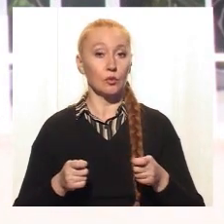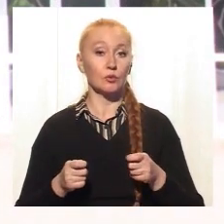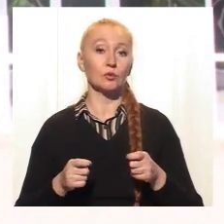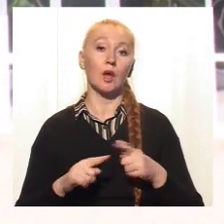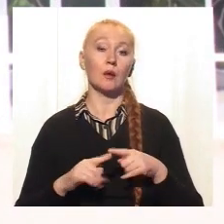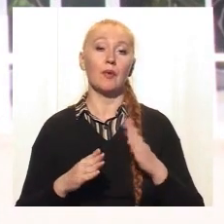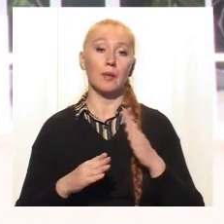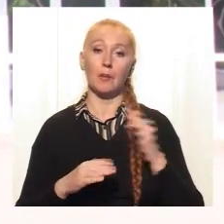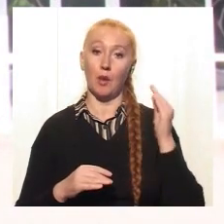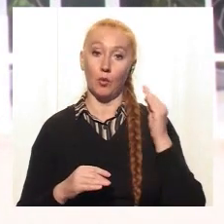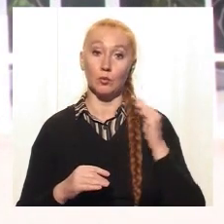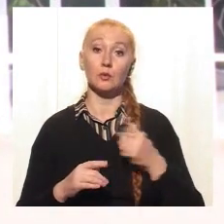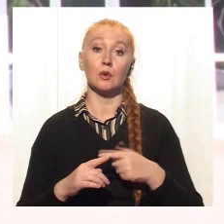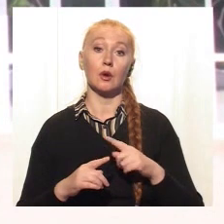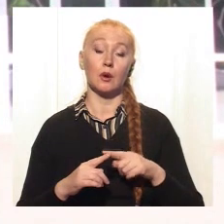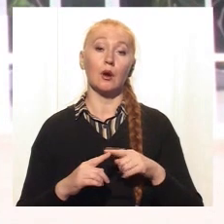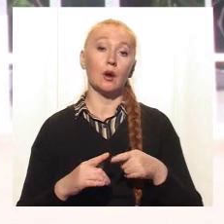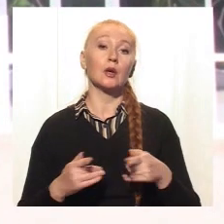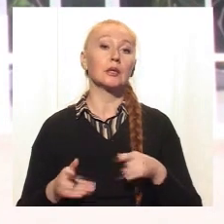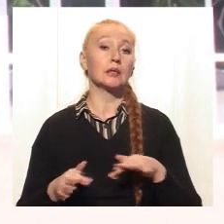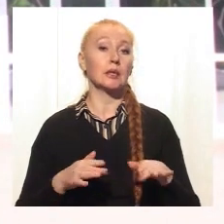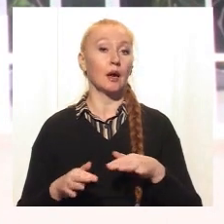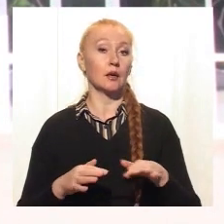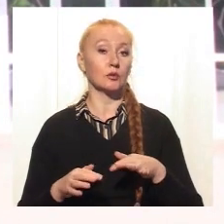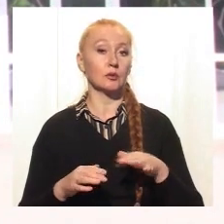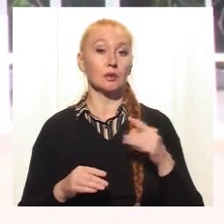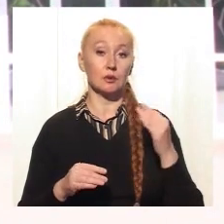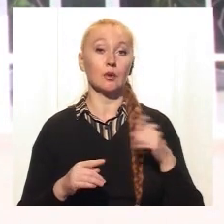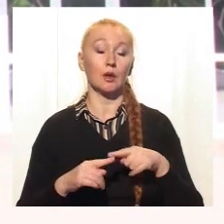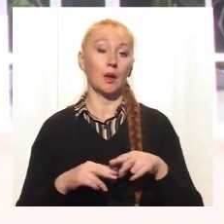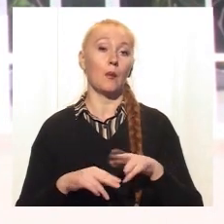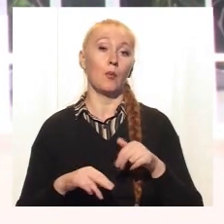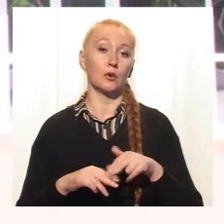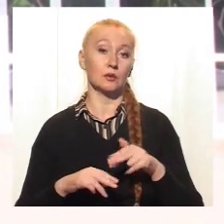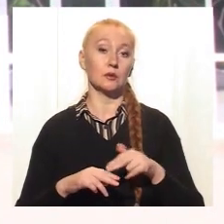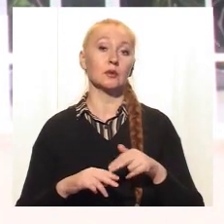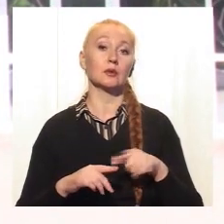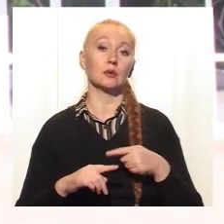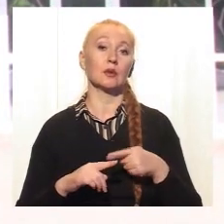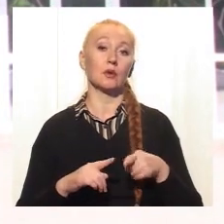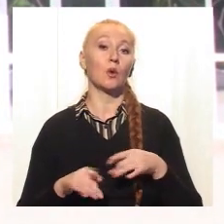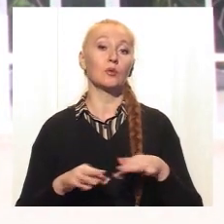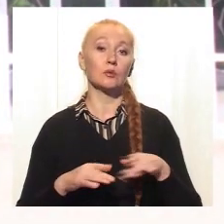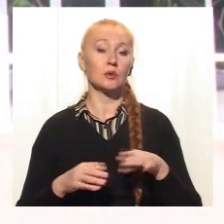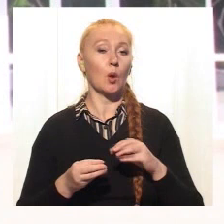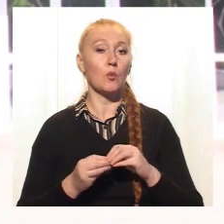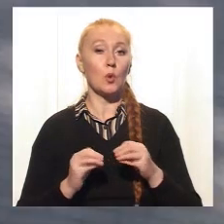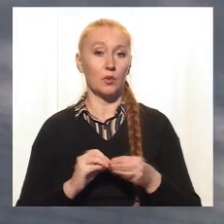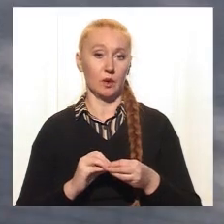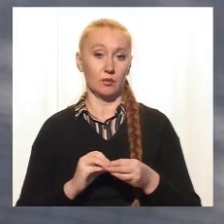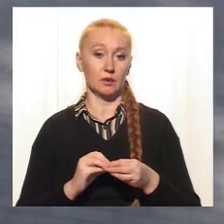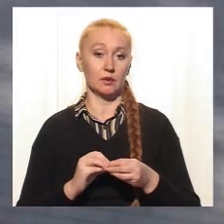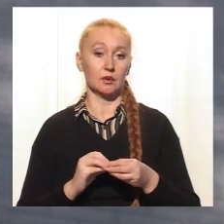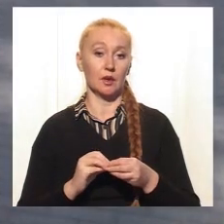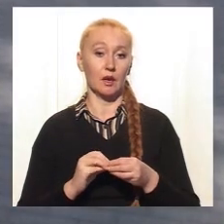про непрямий умисел. Але з точки зору вже діяльності правоохоронних органів, ці справи є надзвичайно проблематичними.